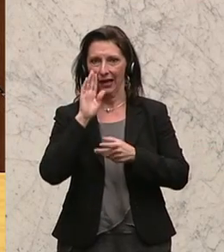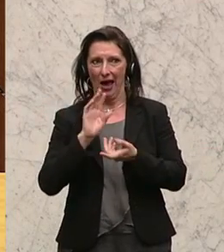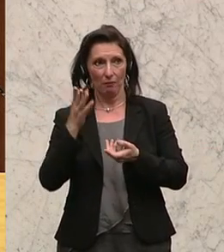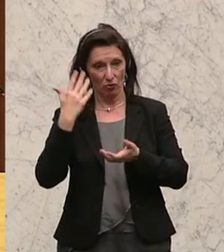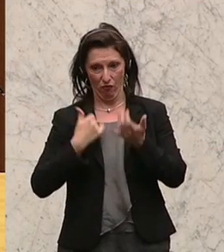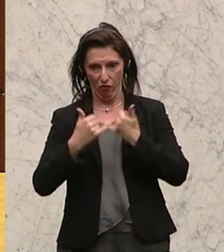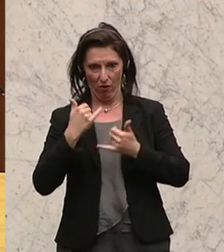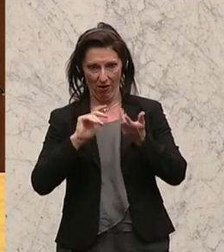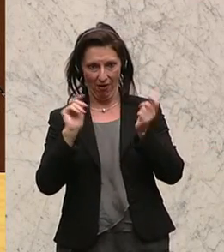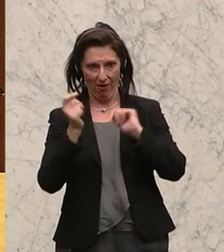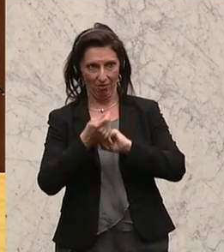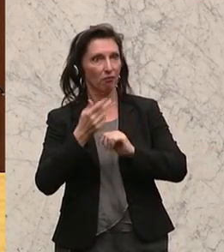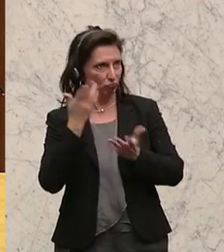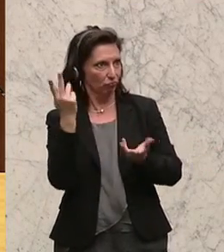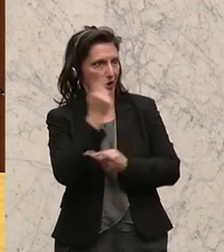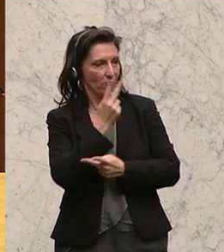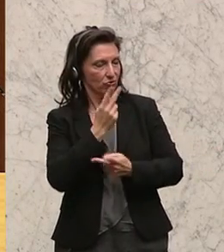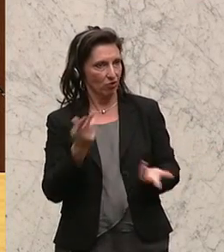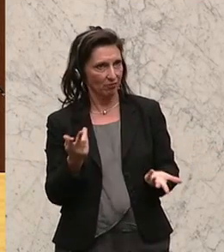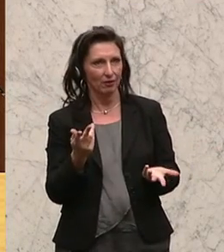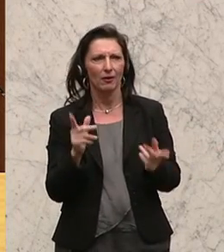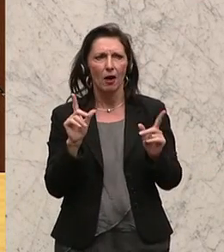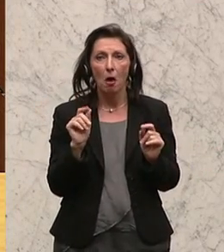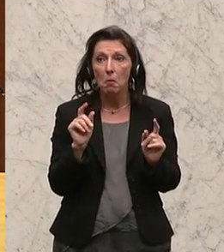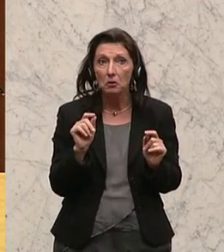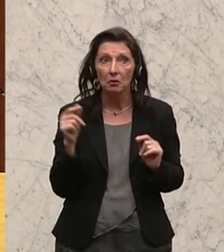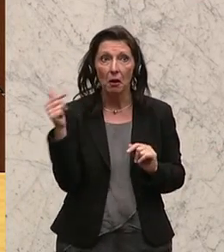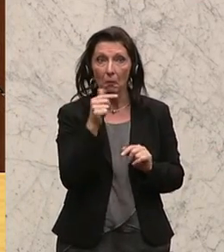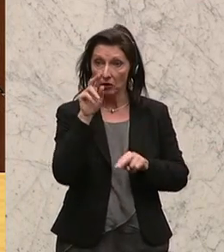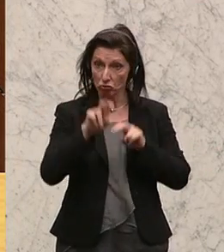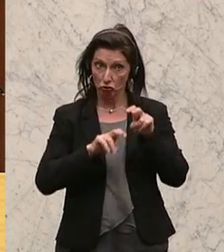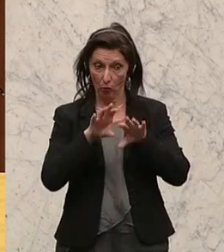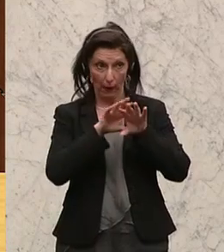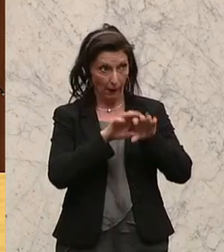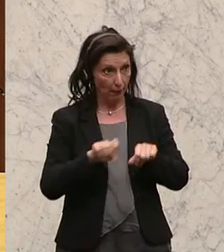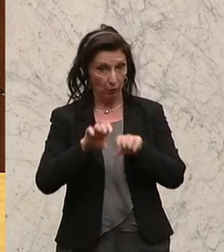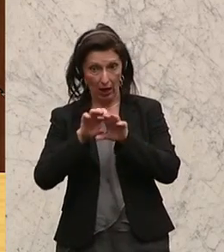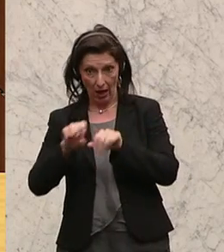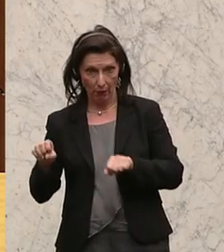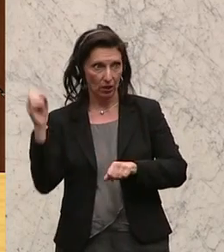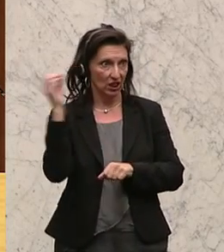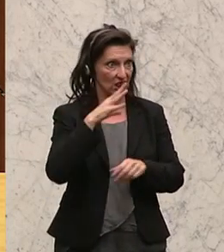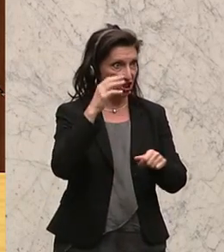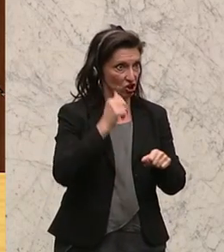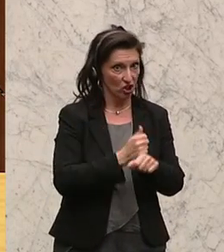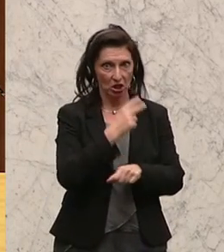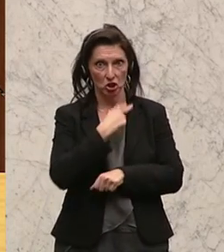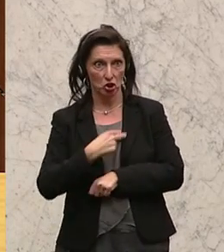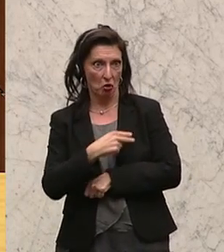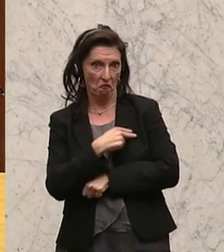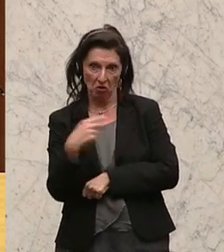vergangenen Jahr auch zugestimmt. Damit könnte man meinen, sind die beiden Steuerabkommen mit Lichtenstein und mit der Schweiz obsolet